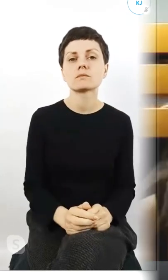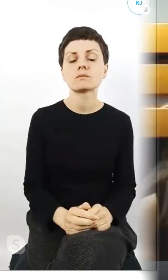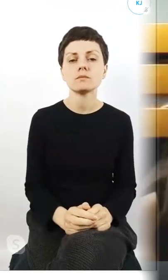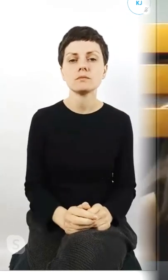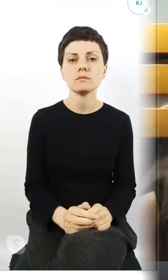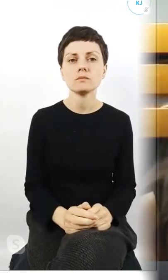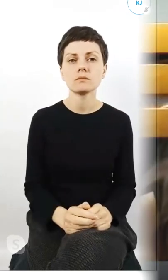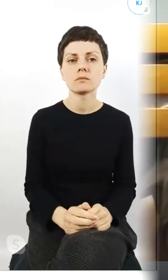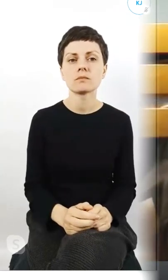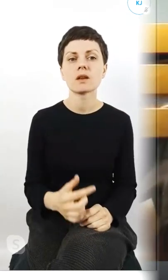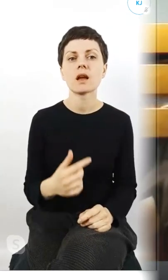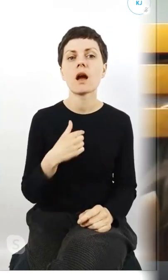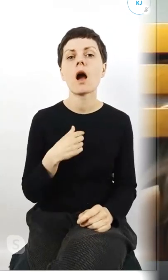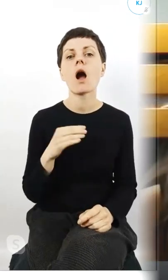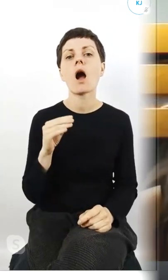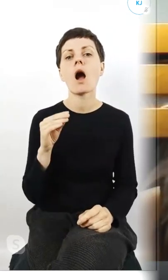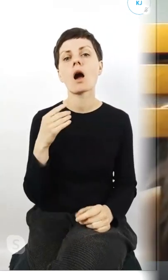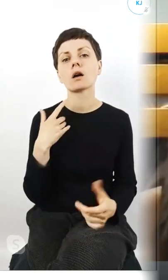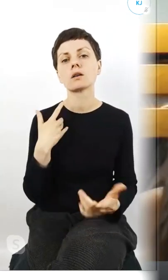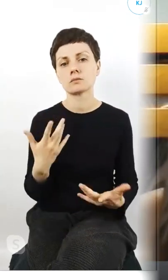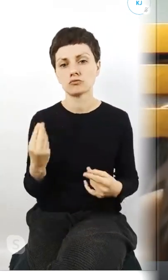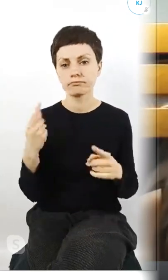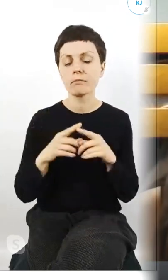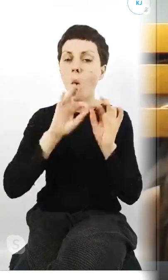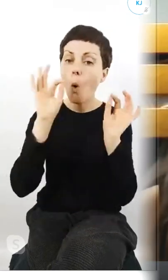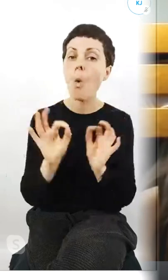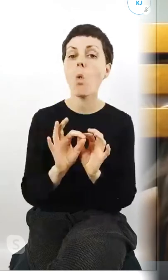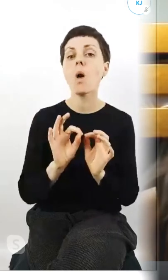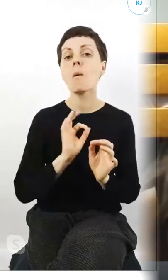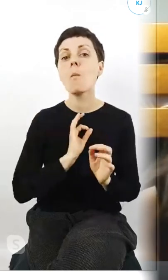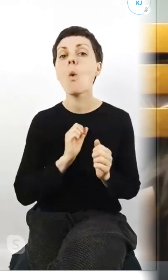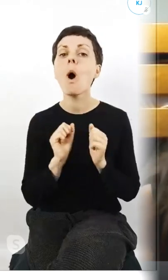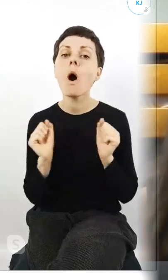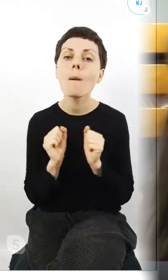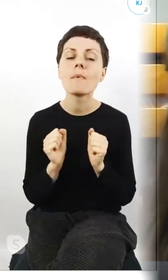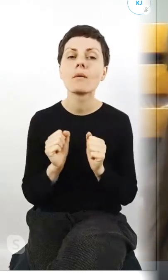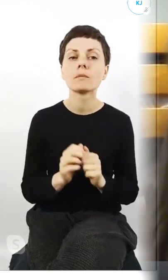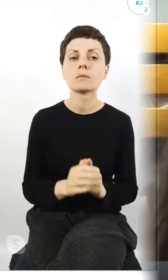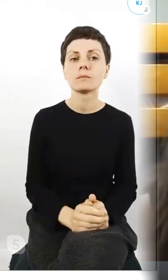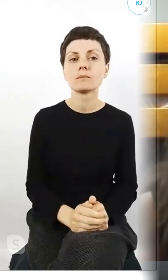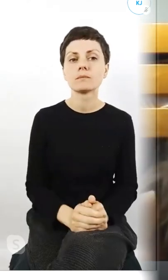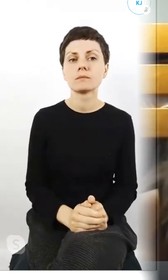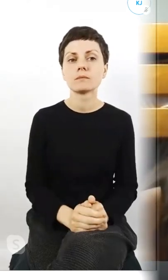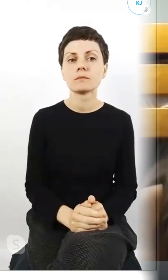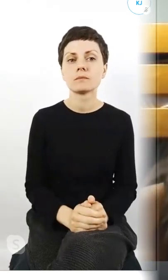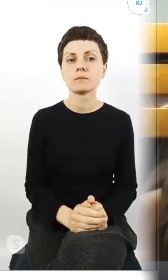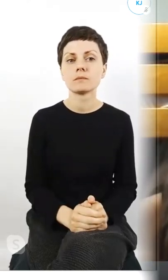Ja jeszcze co do ogólnych obaw, bo się jeszcze nie wypowiadałem na ten temat, to przede wszystkim